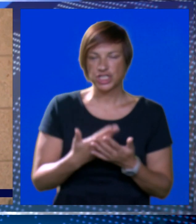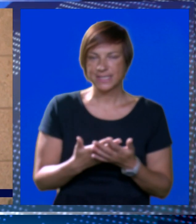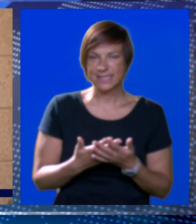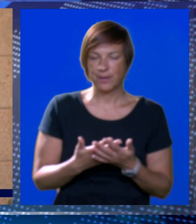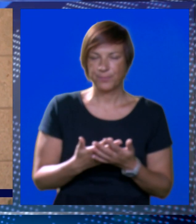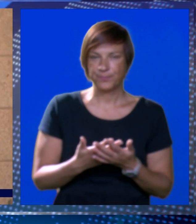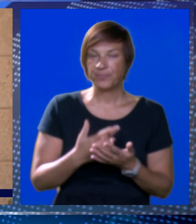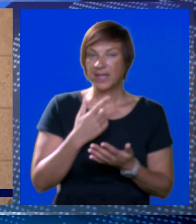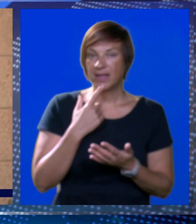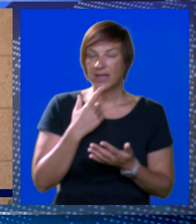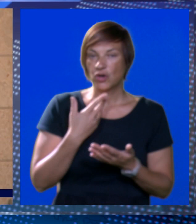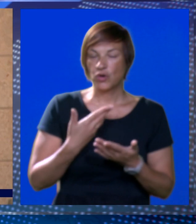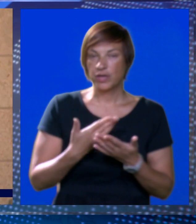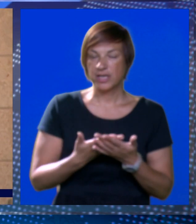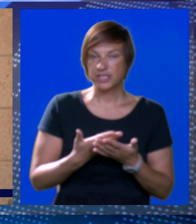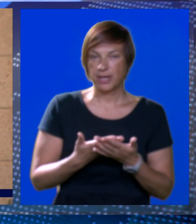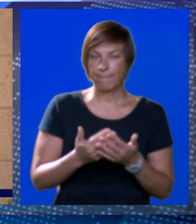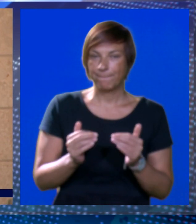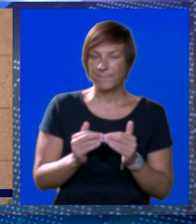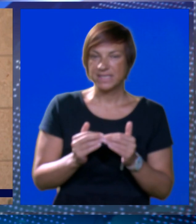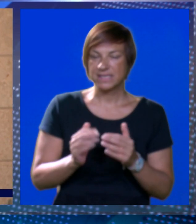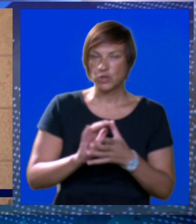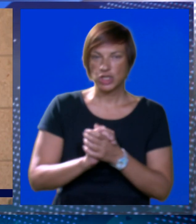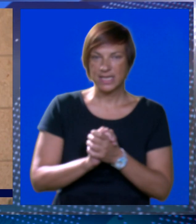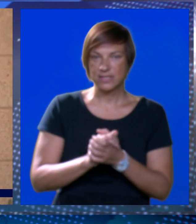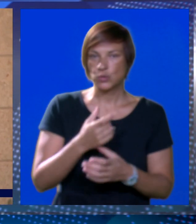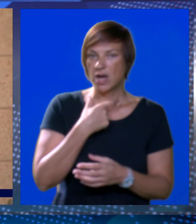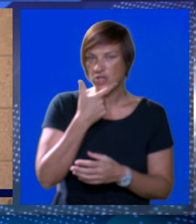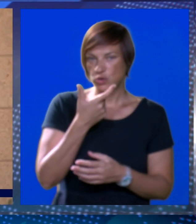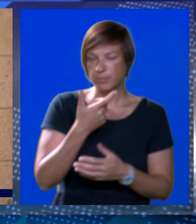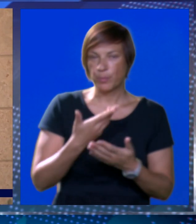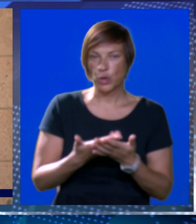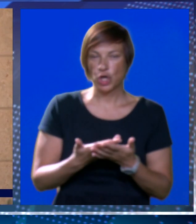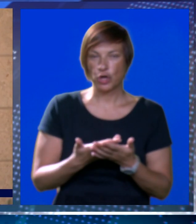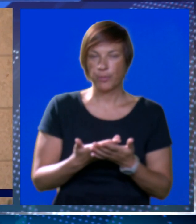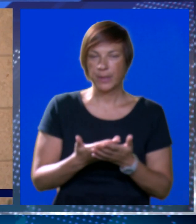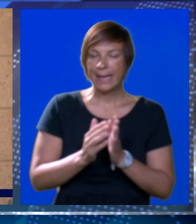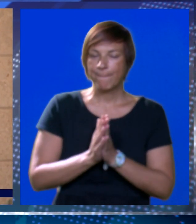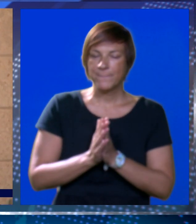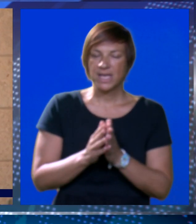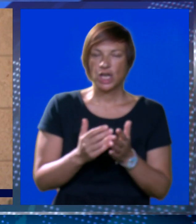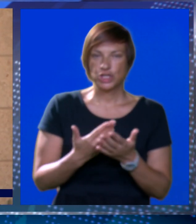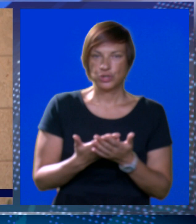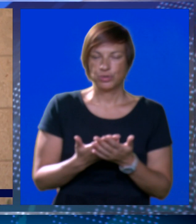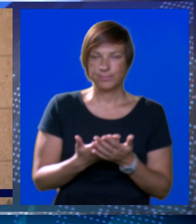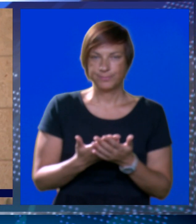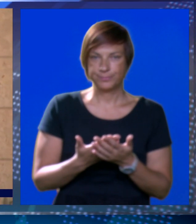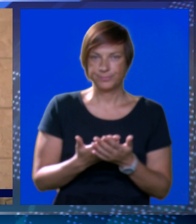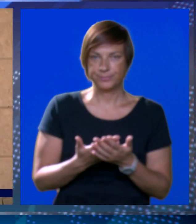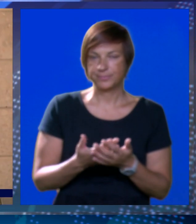koja će pristajući na suradnju s Bogom i njegovom milošću